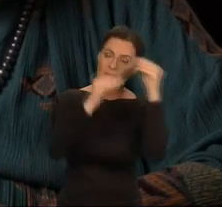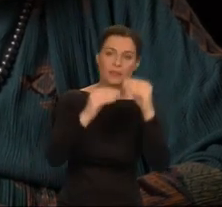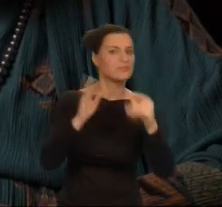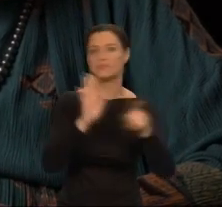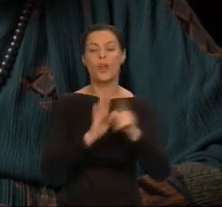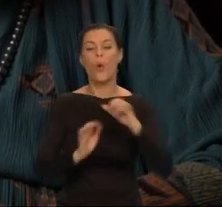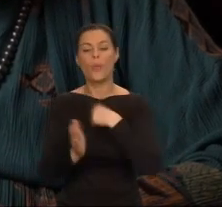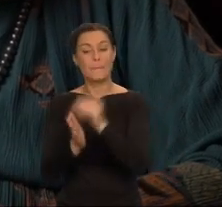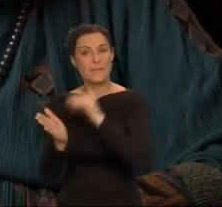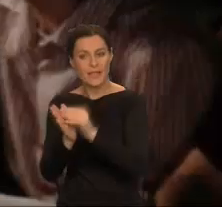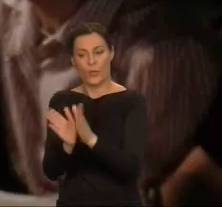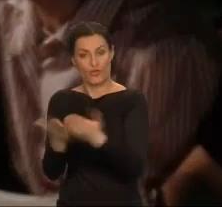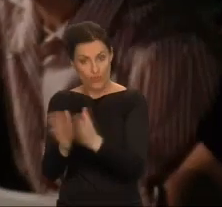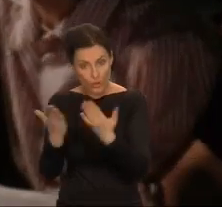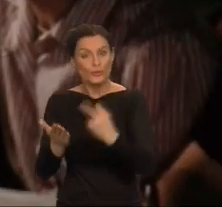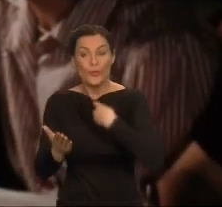interesowało.